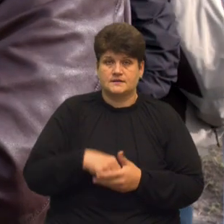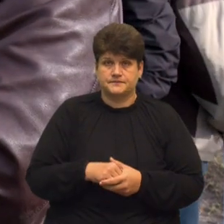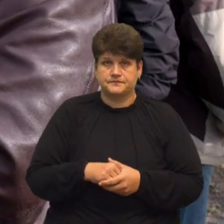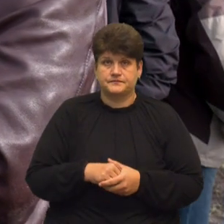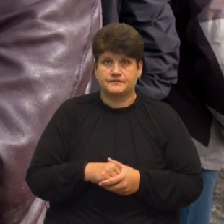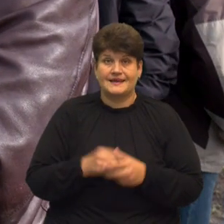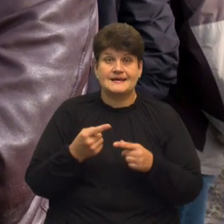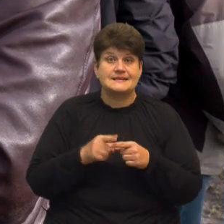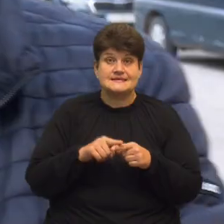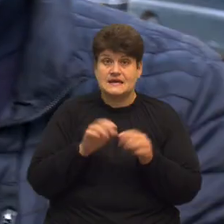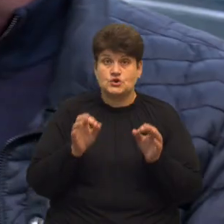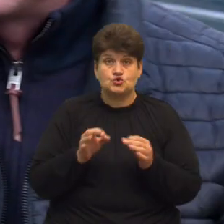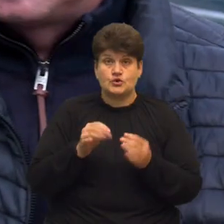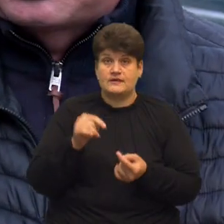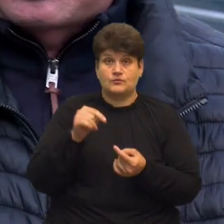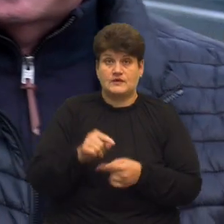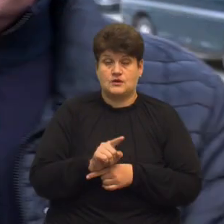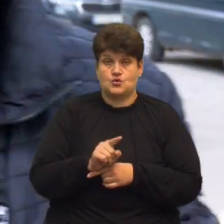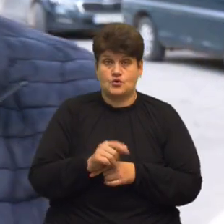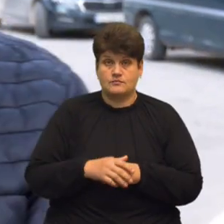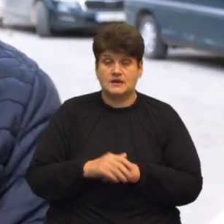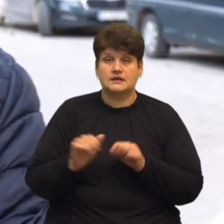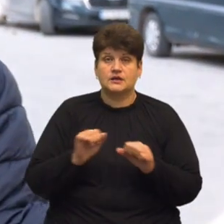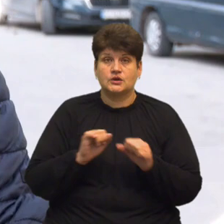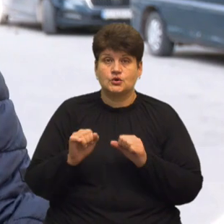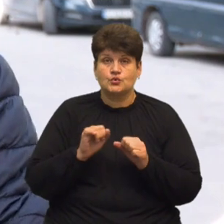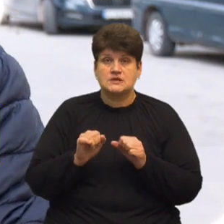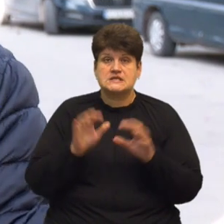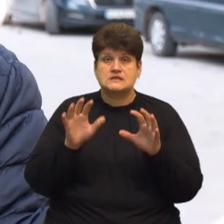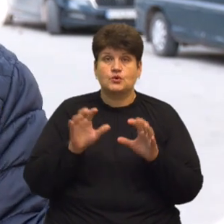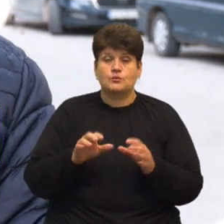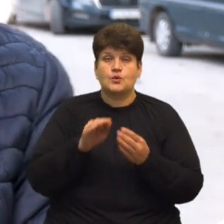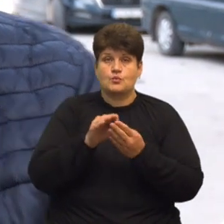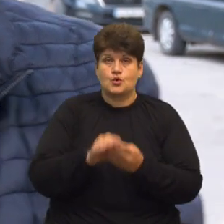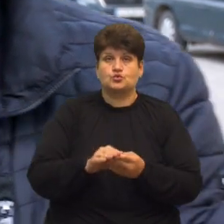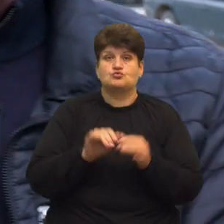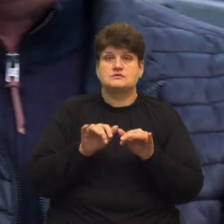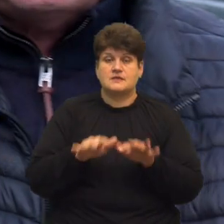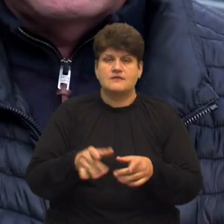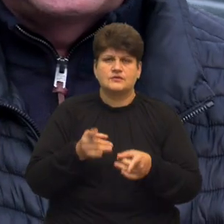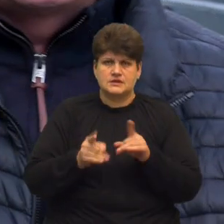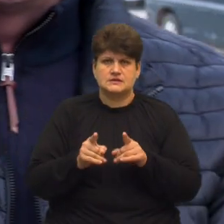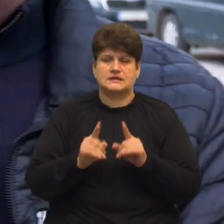тут це нічого не відповідає нормам Керуються законом про похоронну справу, дійсно на звичайному